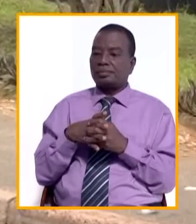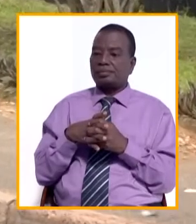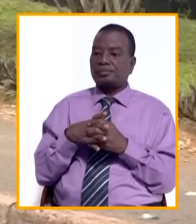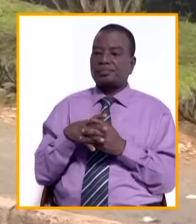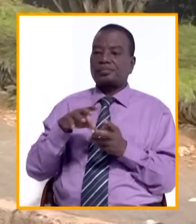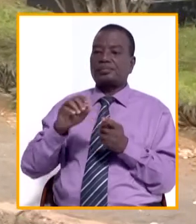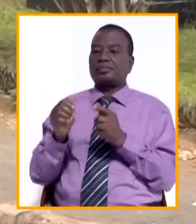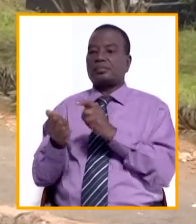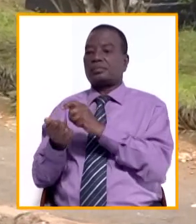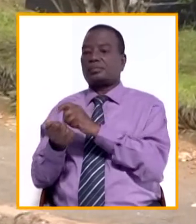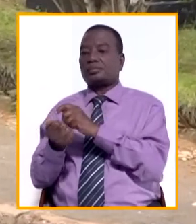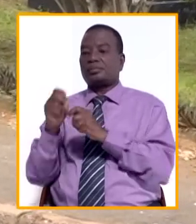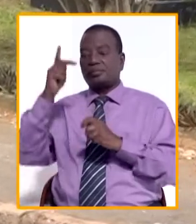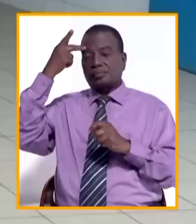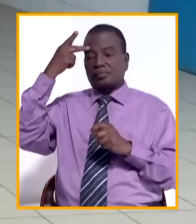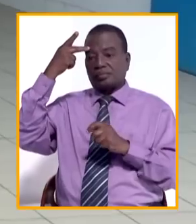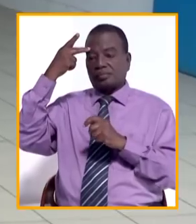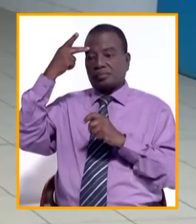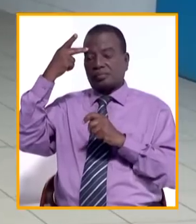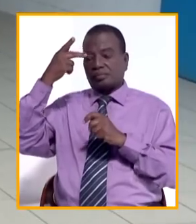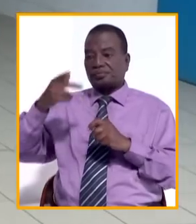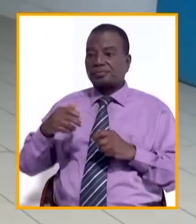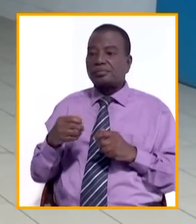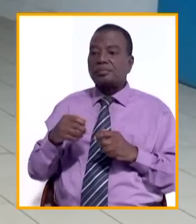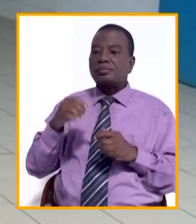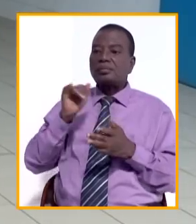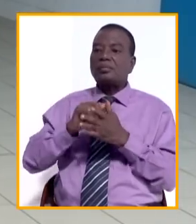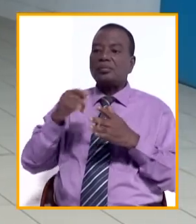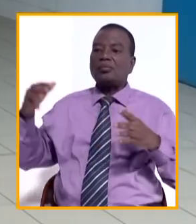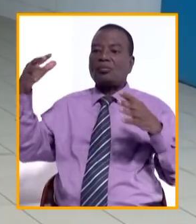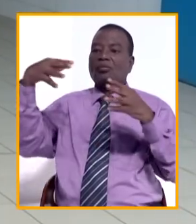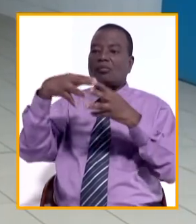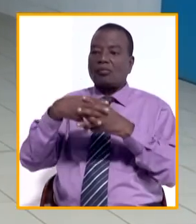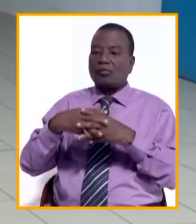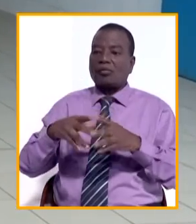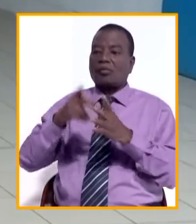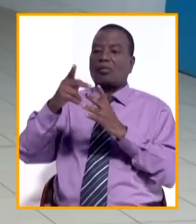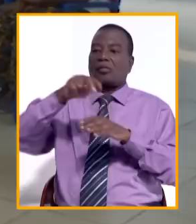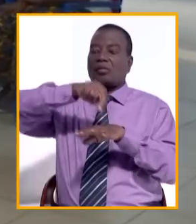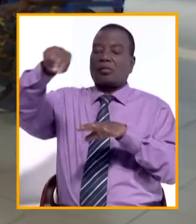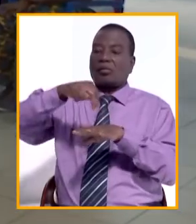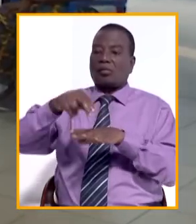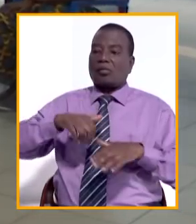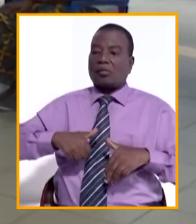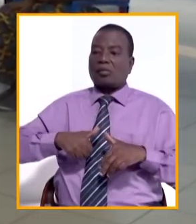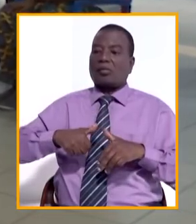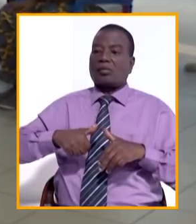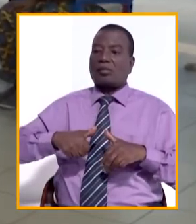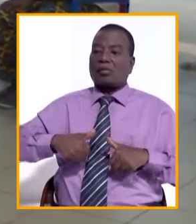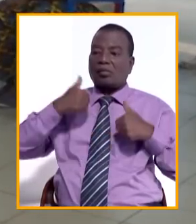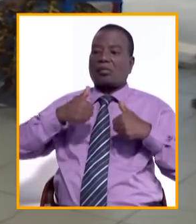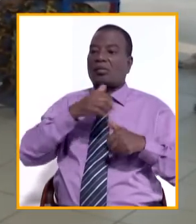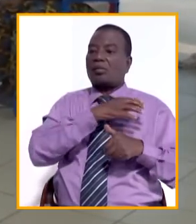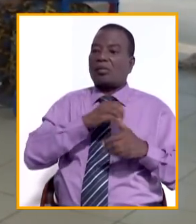Décliner une politique sanitaire commune, elle découle de la fusion entre le Plan national de développement de la santé PNDS